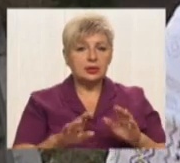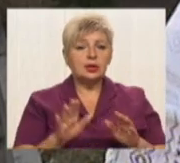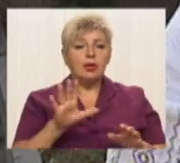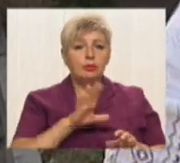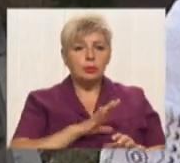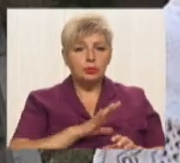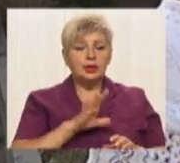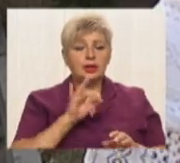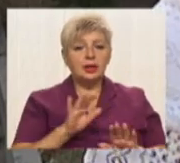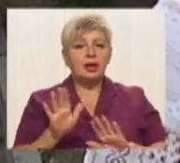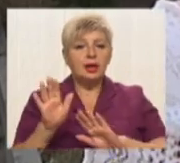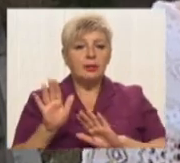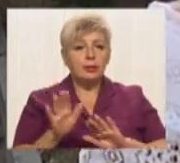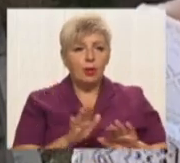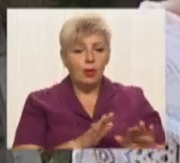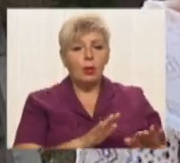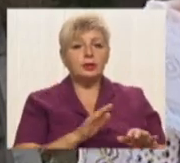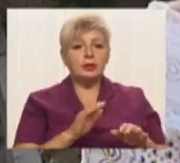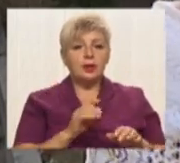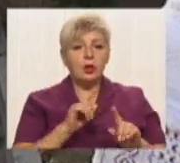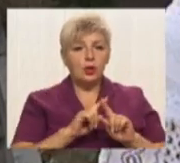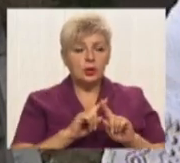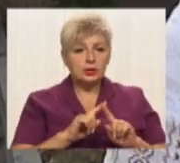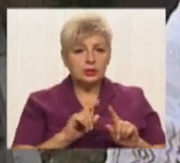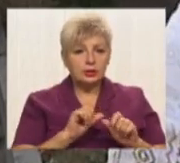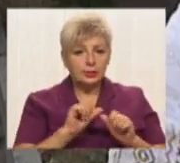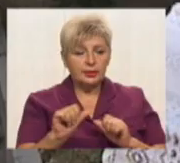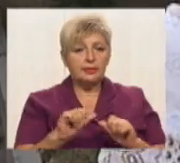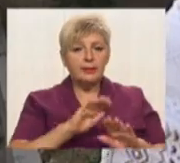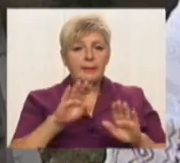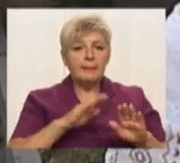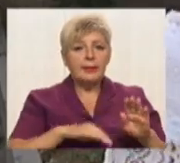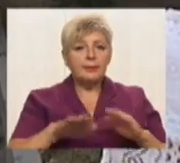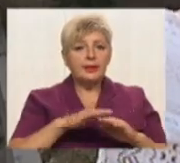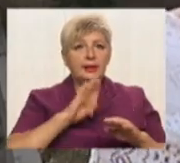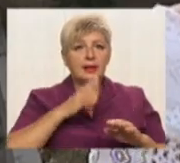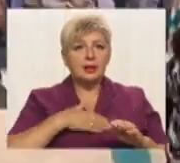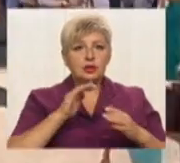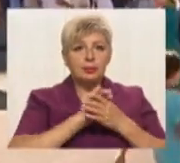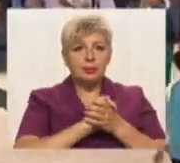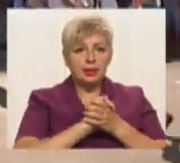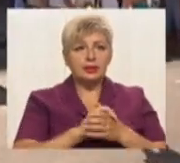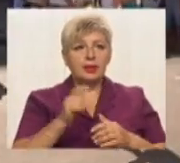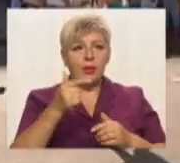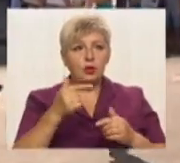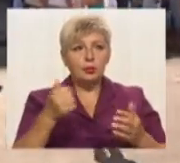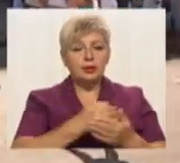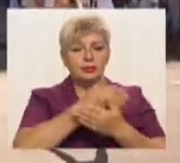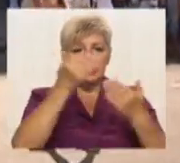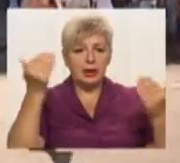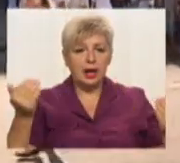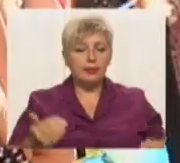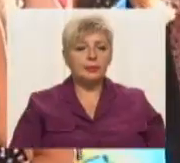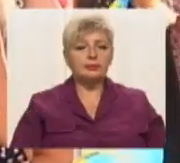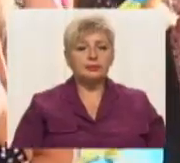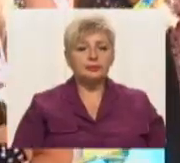були і проходили особливо під нашим мирним, голубим, яскравим небом. Наталія Качуровська, Артем